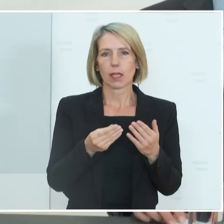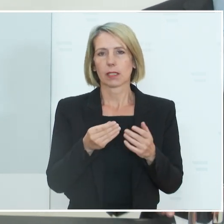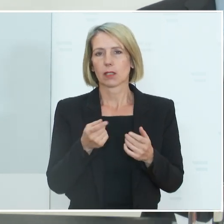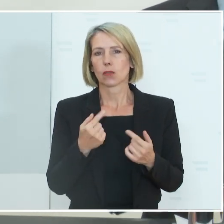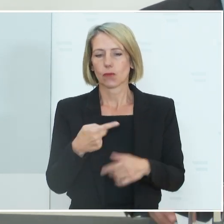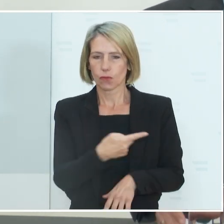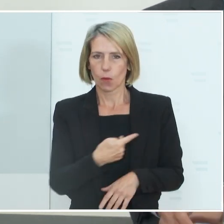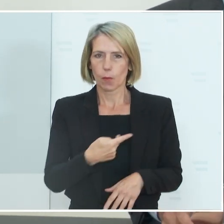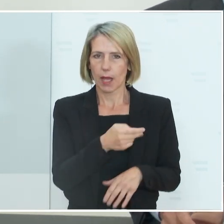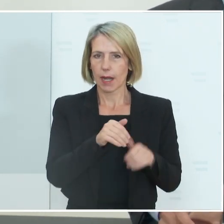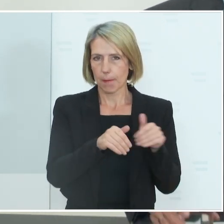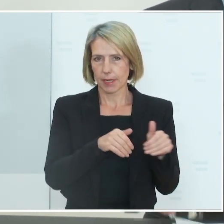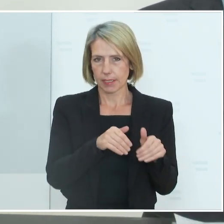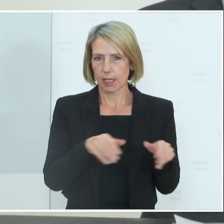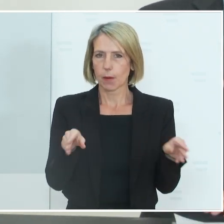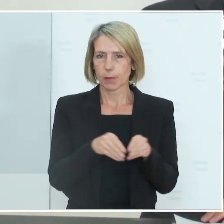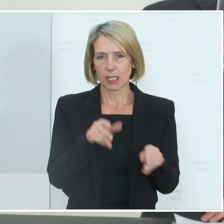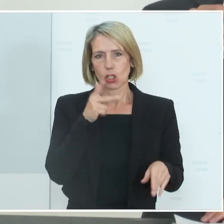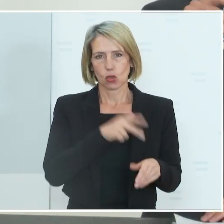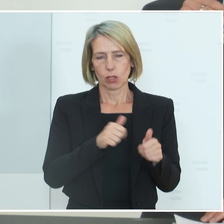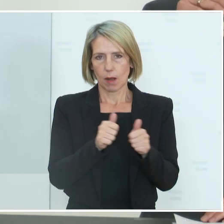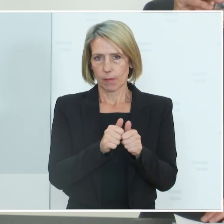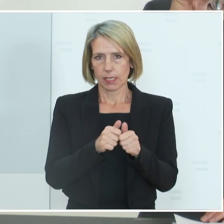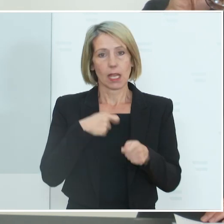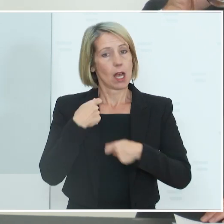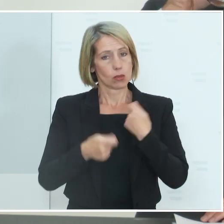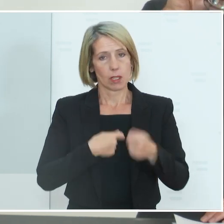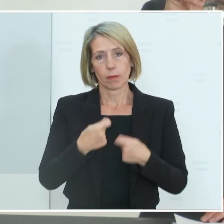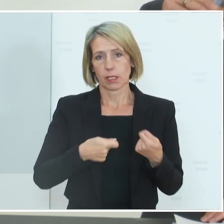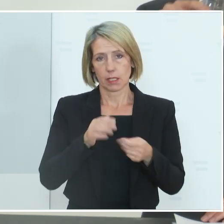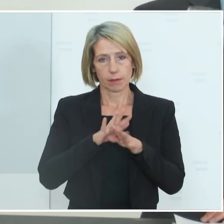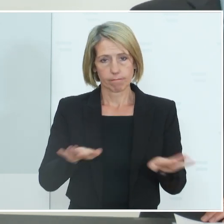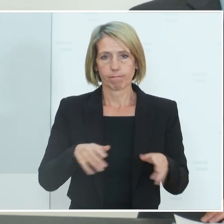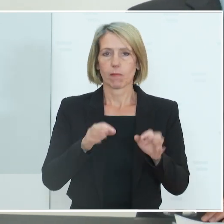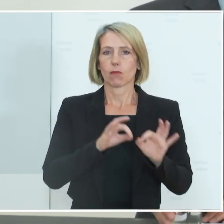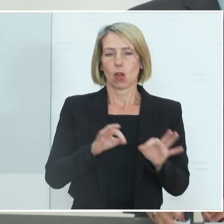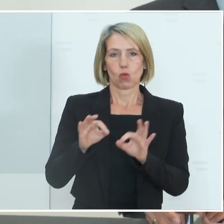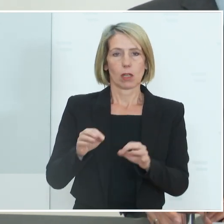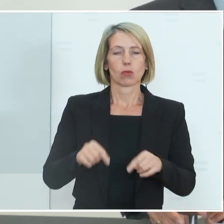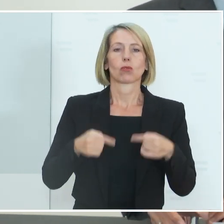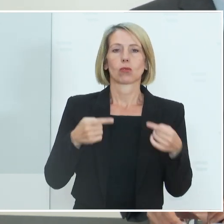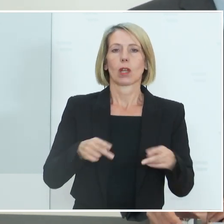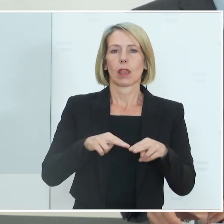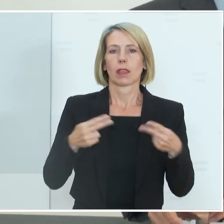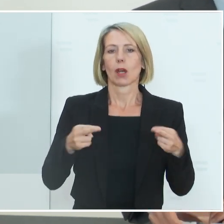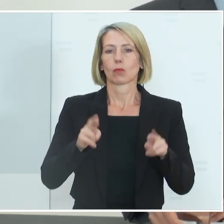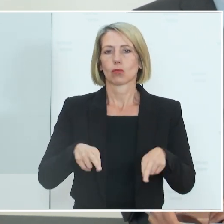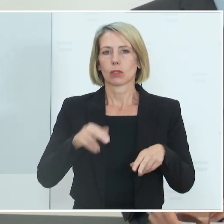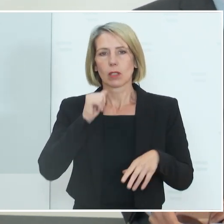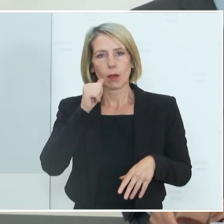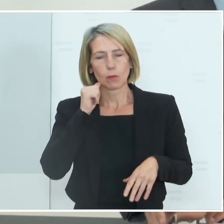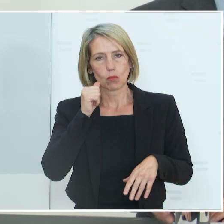nach Gesprächen mit den Sozialpartnern ausgearbeitet. Eine entsprechende Verordnung wird nach dem Bundesratsbeschluss morgen